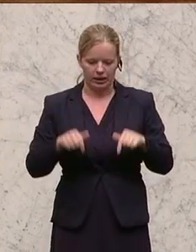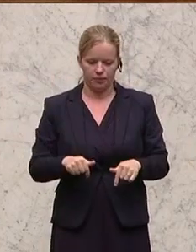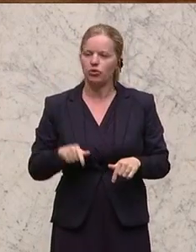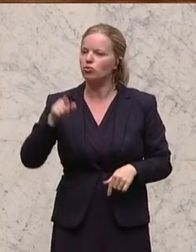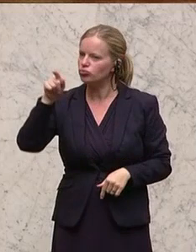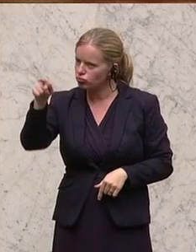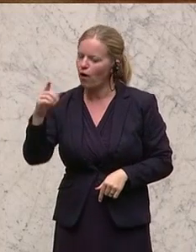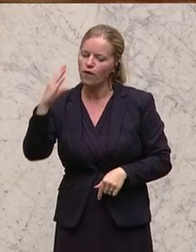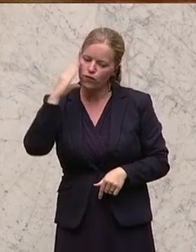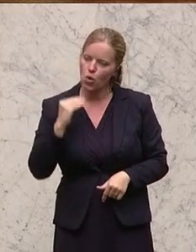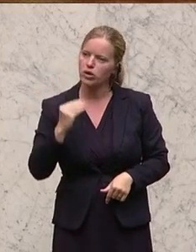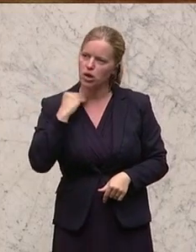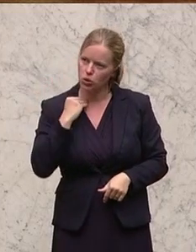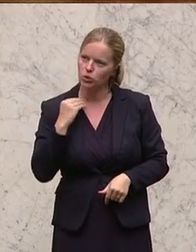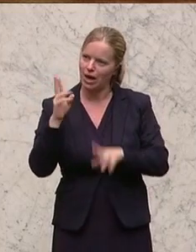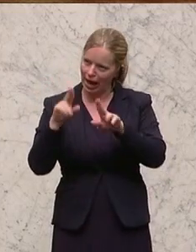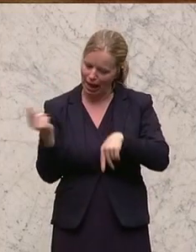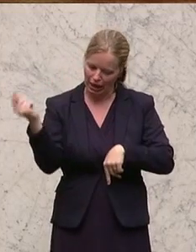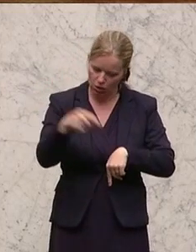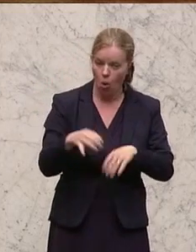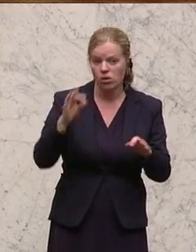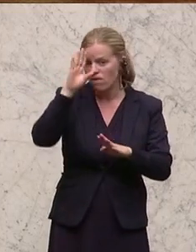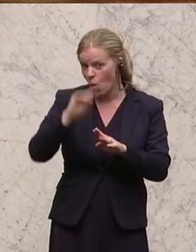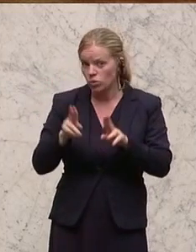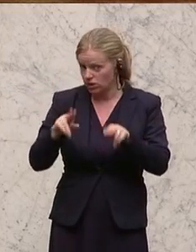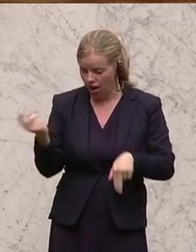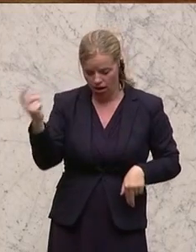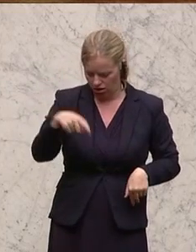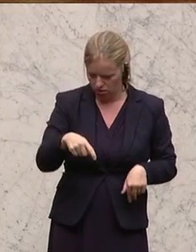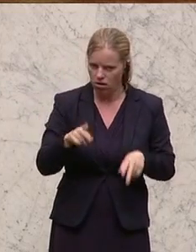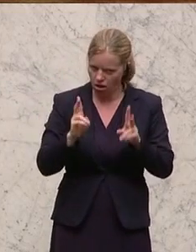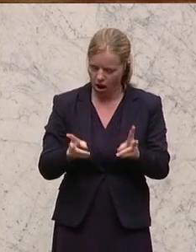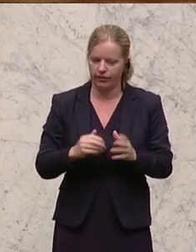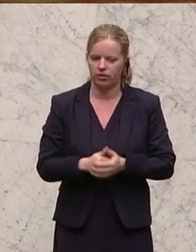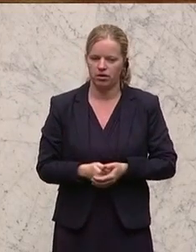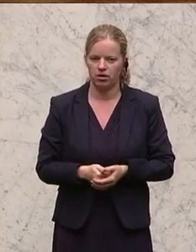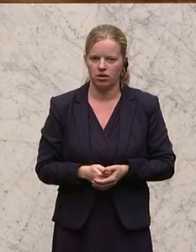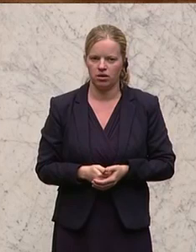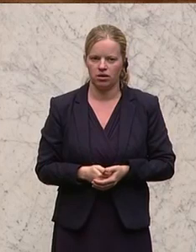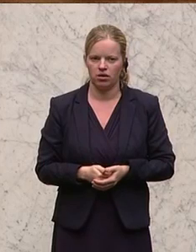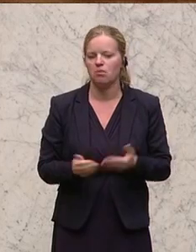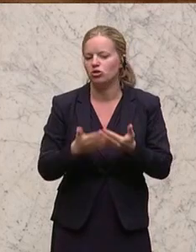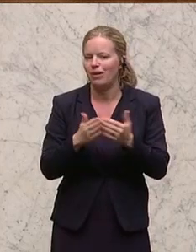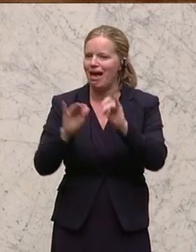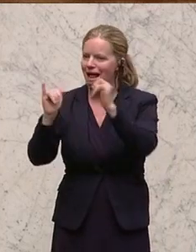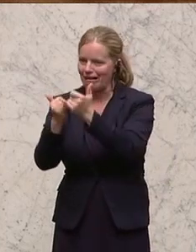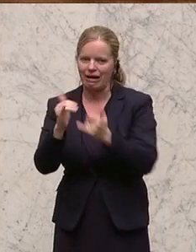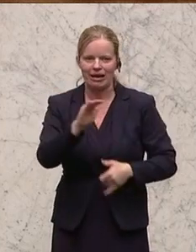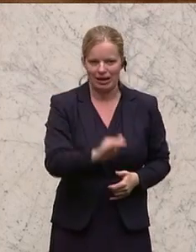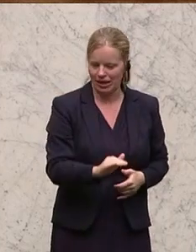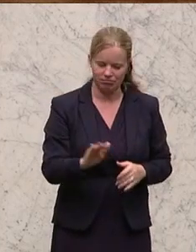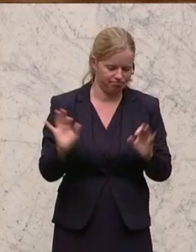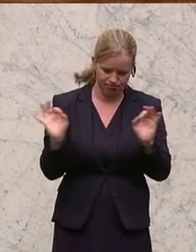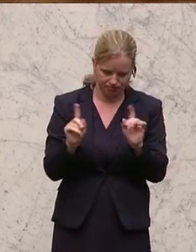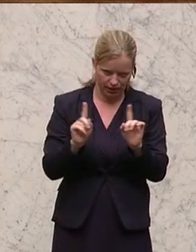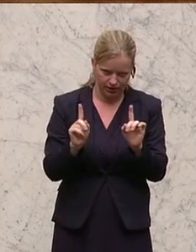Fruchtgünungsrecht oder ein Wohnungsrecht dort ein, was ja durchaus üblich ist, dann würde, also bei den Eltern, entschuldigen, zwischen Eltern und Kindern gilt das nicht.